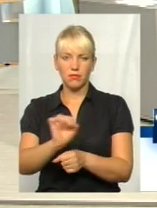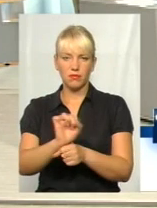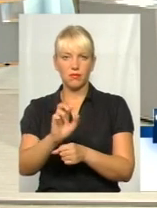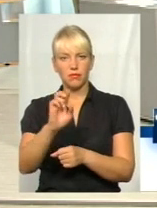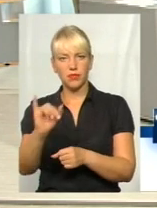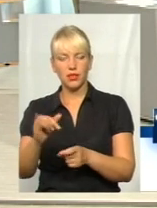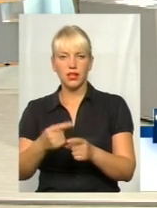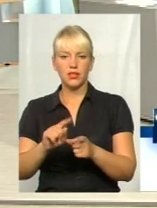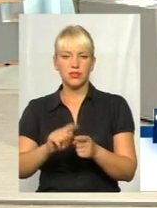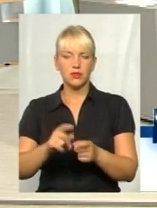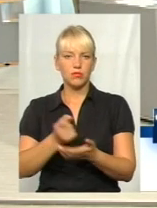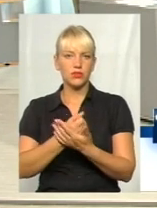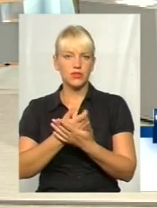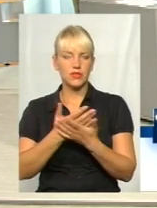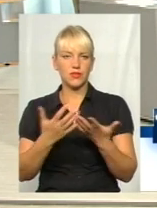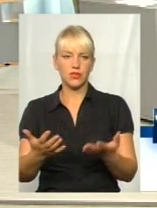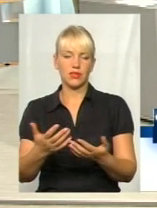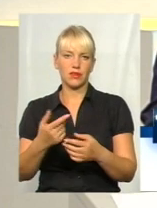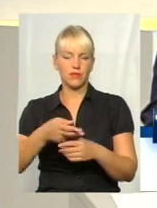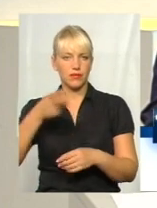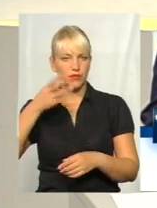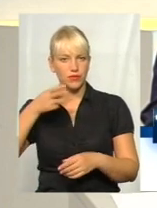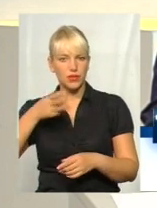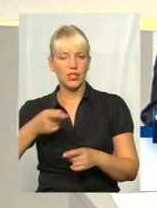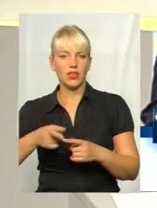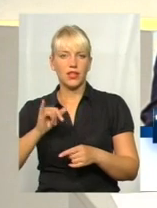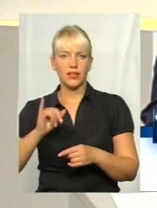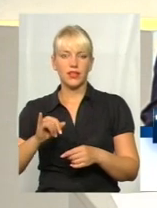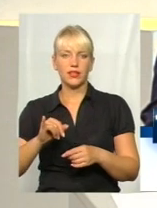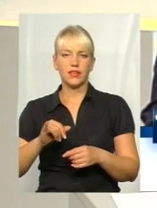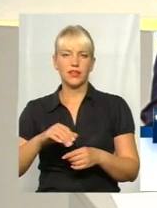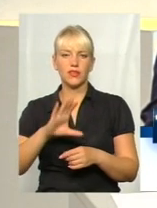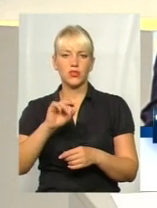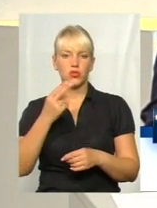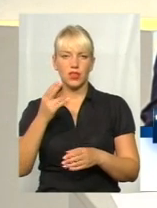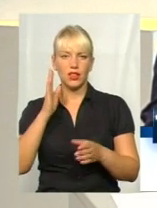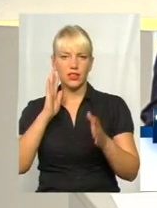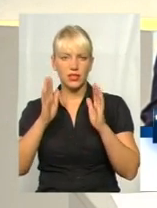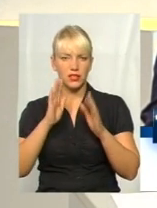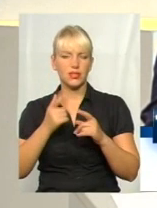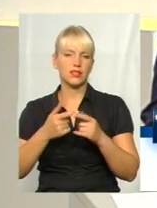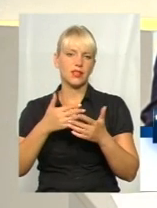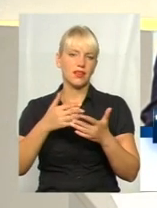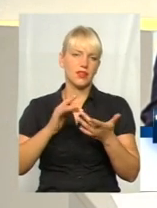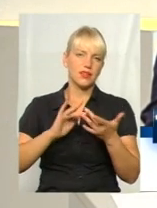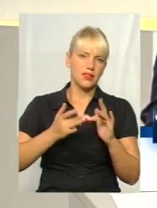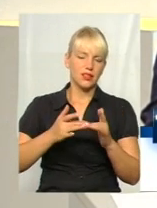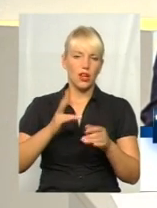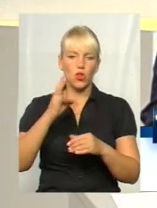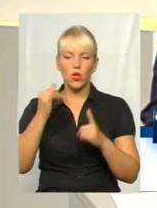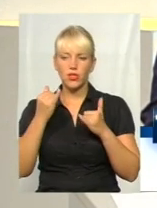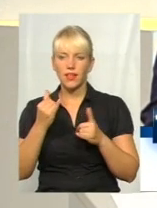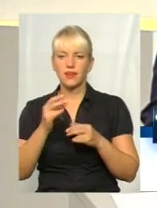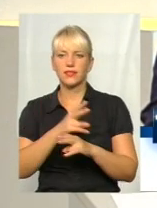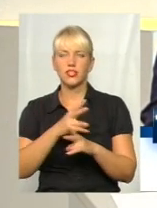було висвітлено і в засобах масової інформації, і в соціальних мережах. Але на Раді ні в словні,